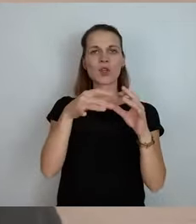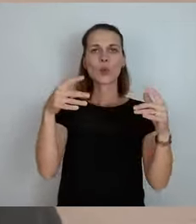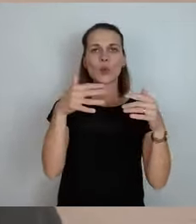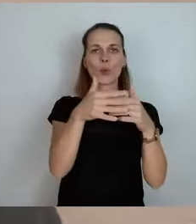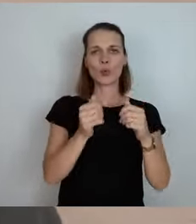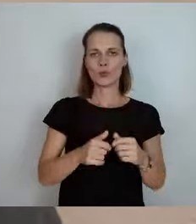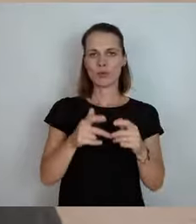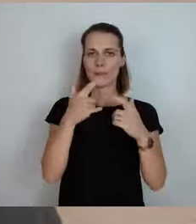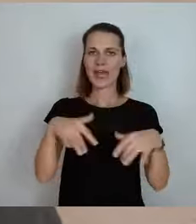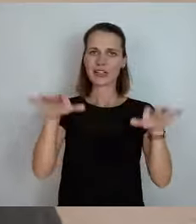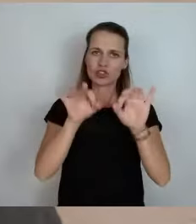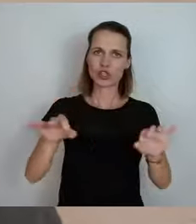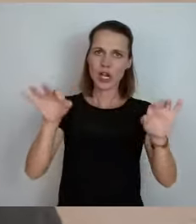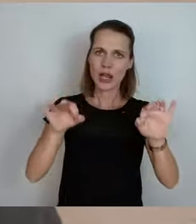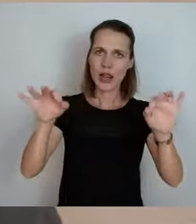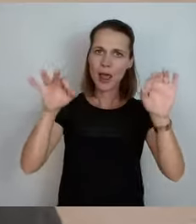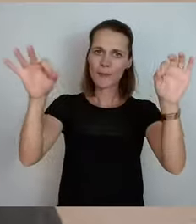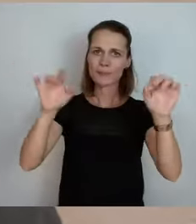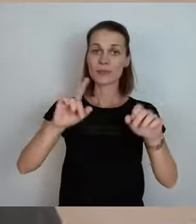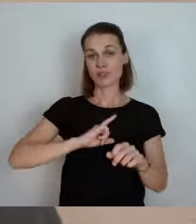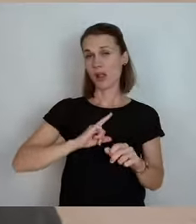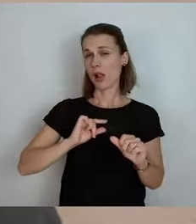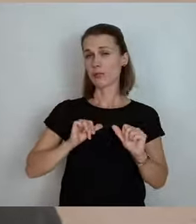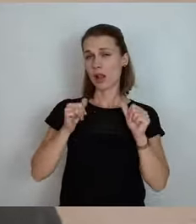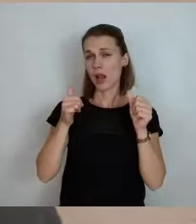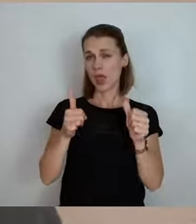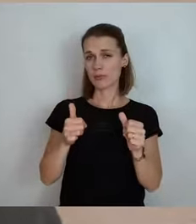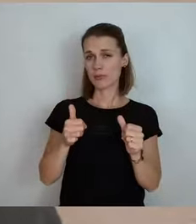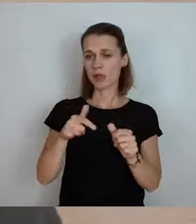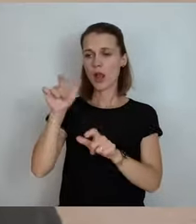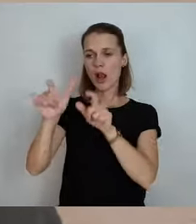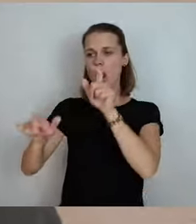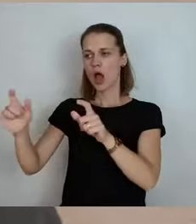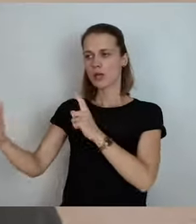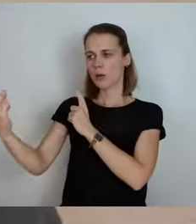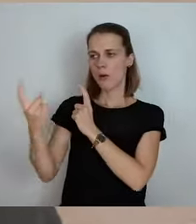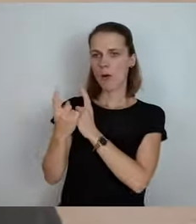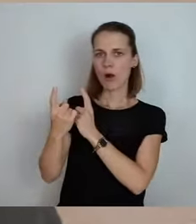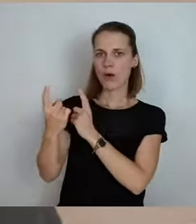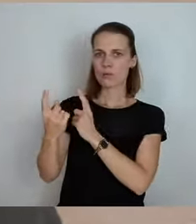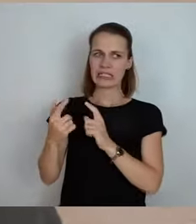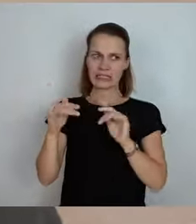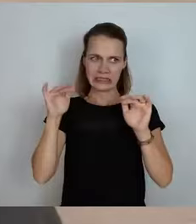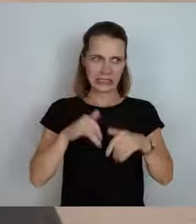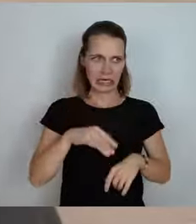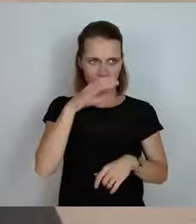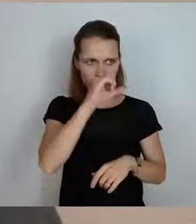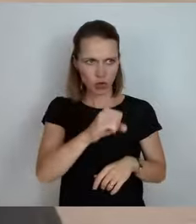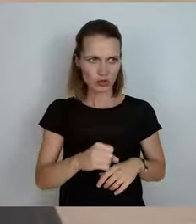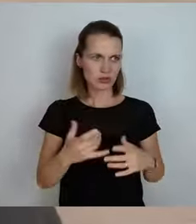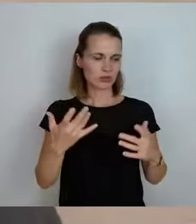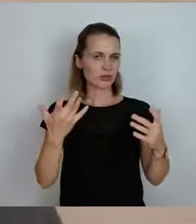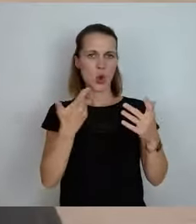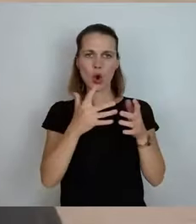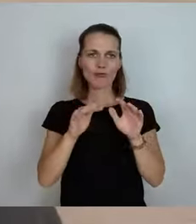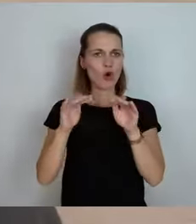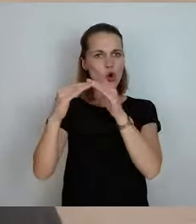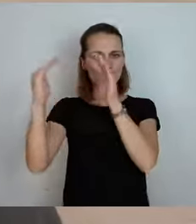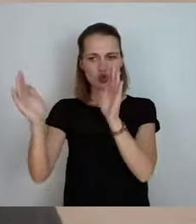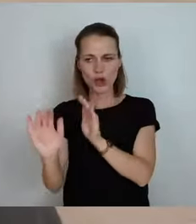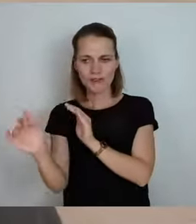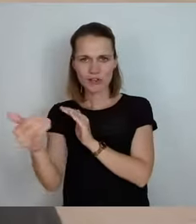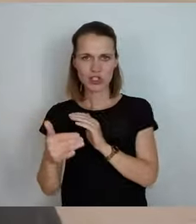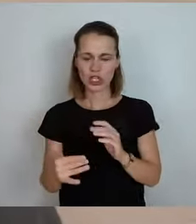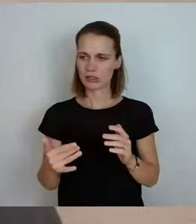schlimmer, weil ich habe es selber erlebt, auf mich sind Leute drauf zugekommen, aber wir haben Füchse in irgendwelchen Scheun oder so, wir werden die nicht los.